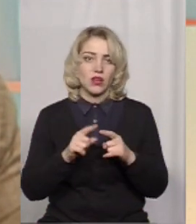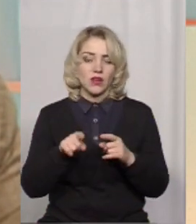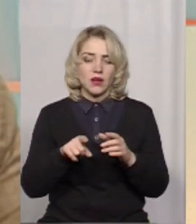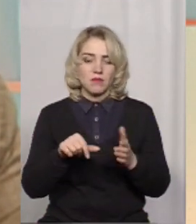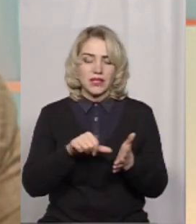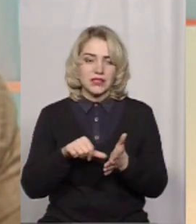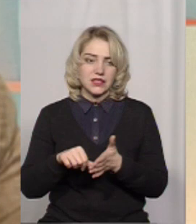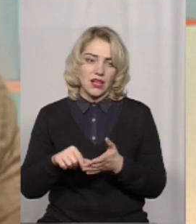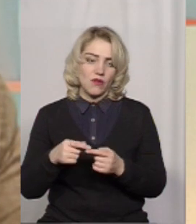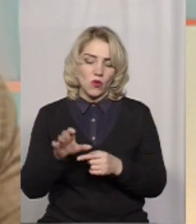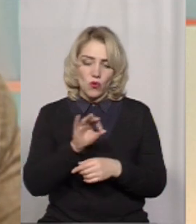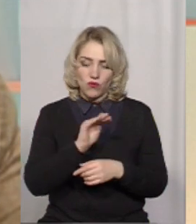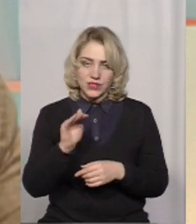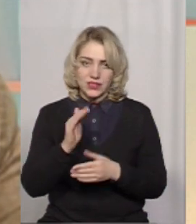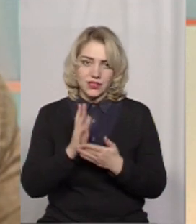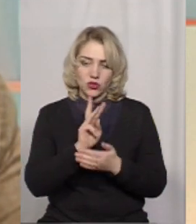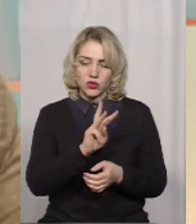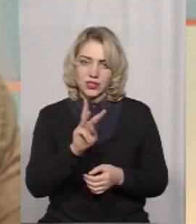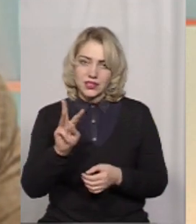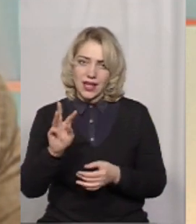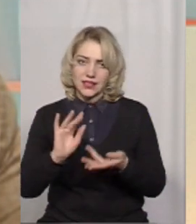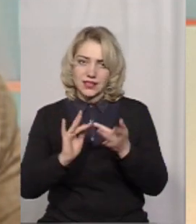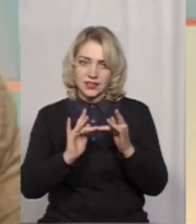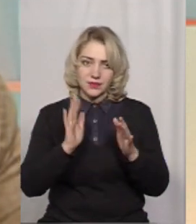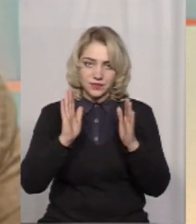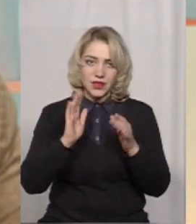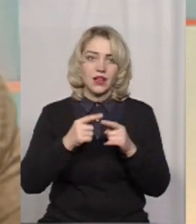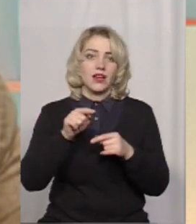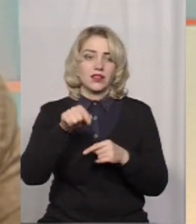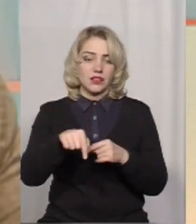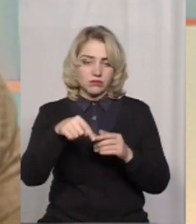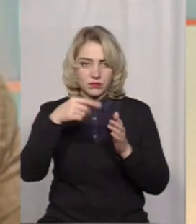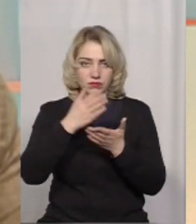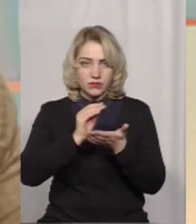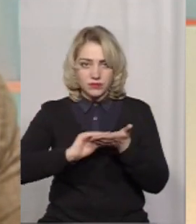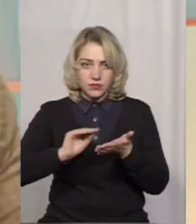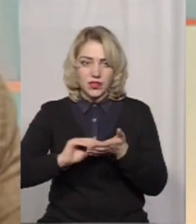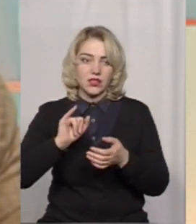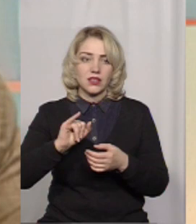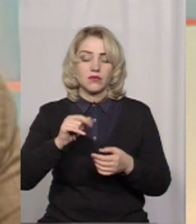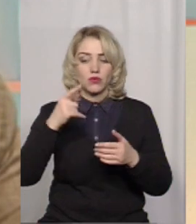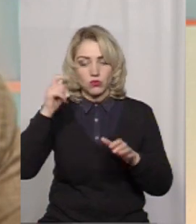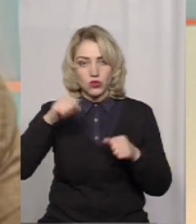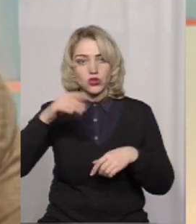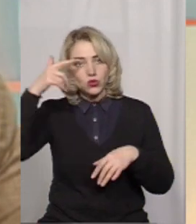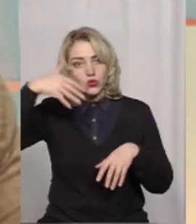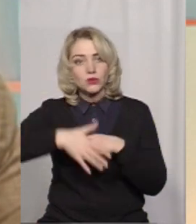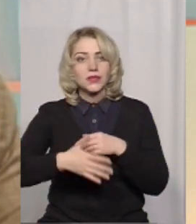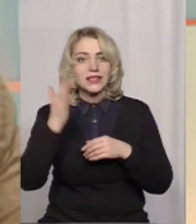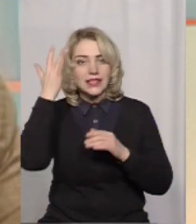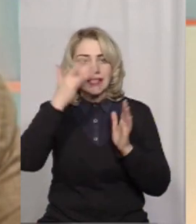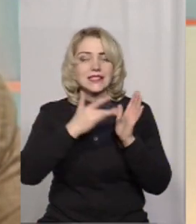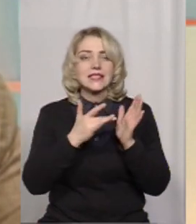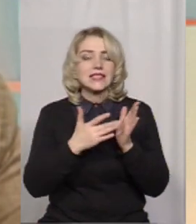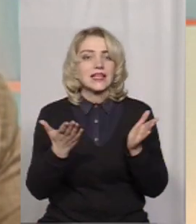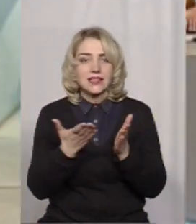представлені офіційно на цьому сайті, ви можете з ними ознайомитись, почитати, зрозуміти, що це за цілі і один із проєктів